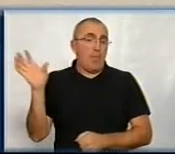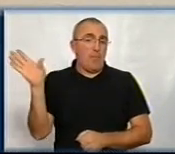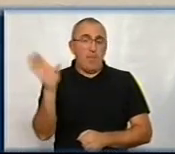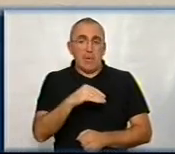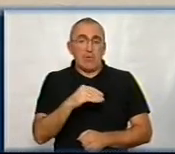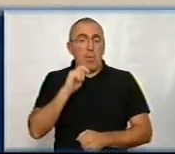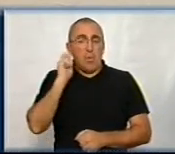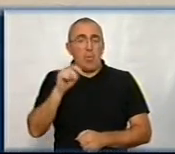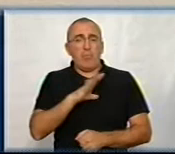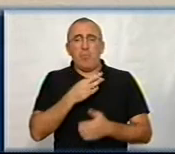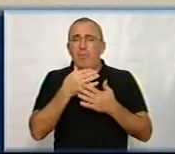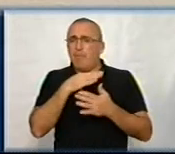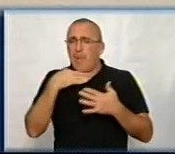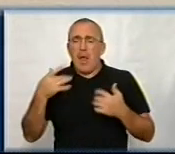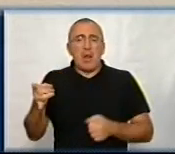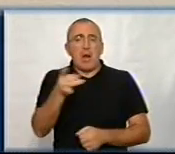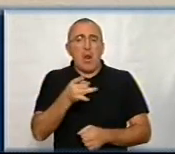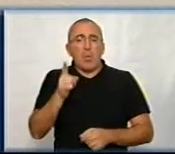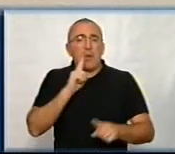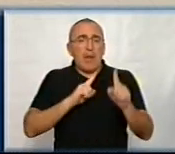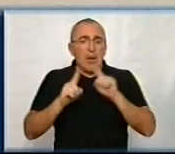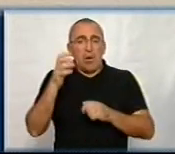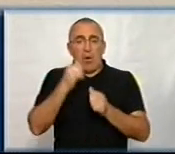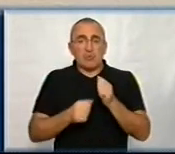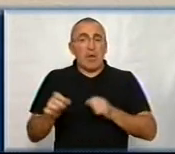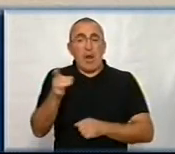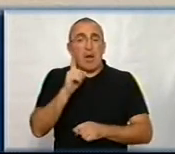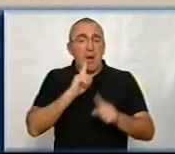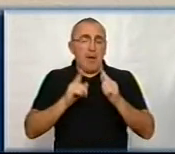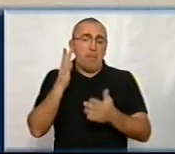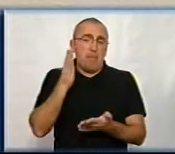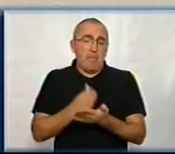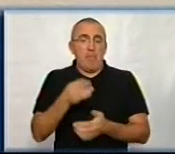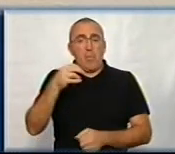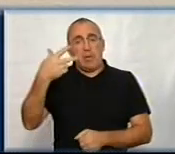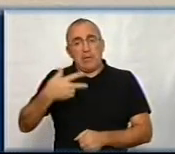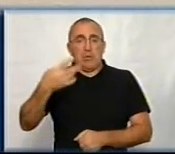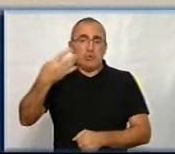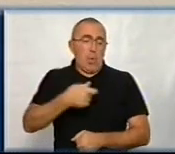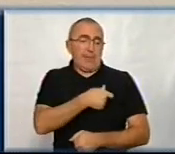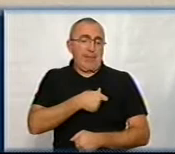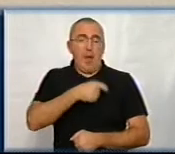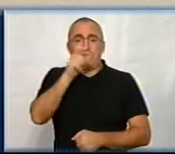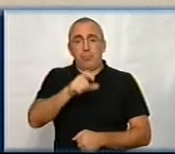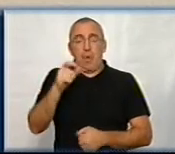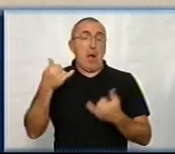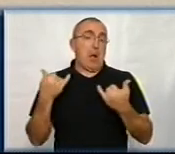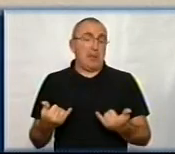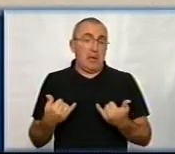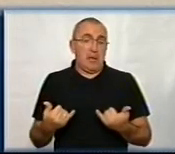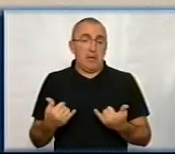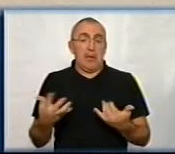решті Україні було багато районних рад, і кожна районна рада мала по 30-40 депутатів, а тепер